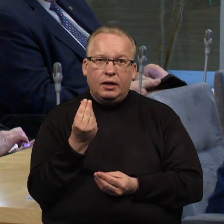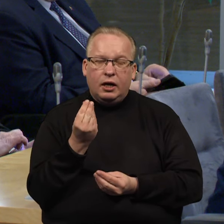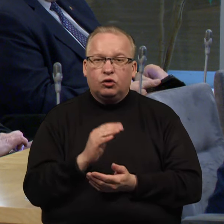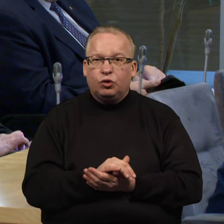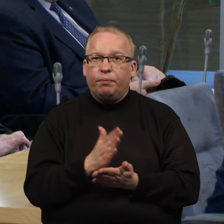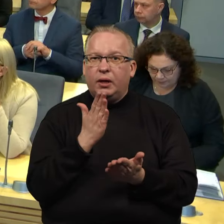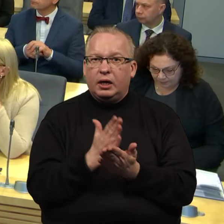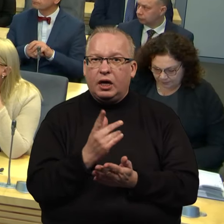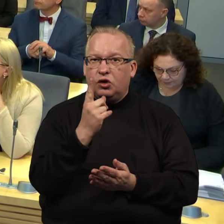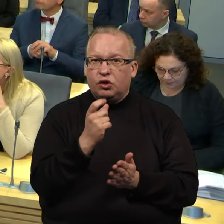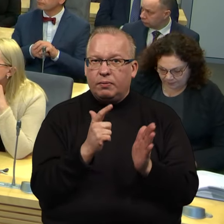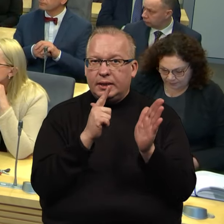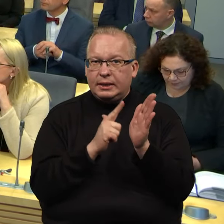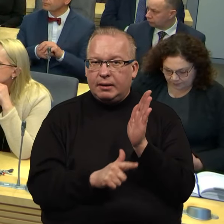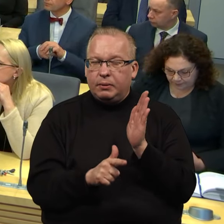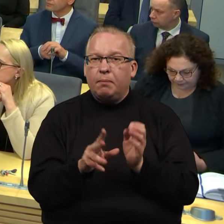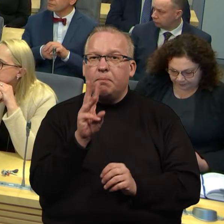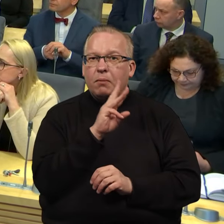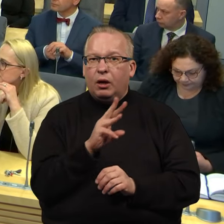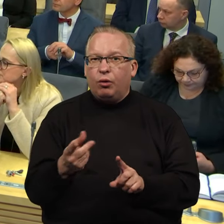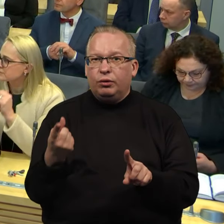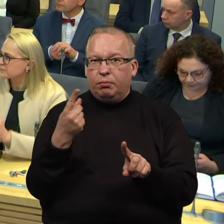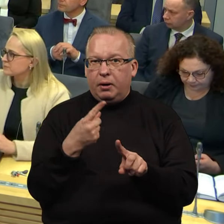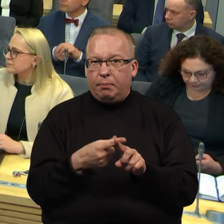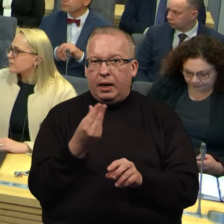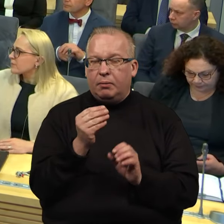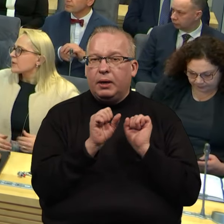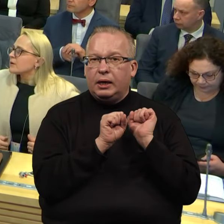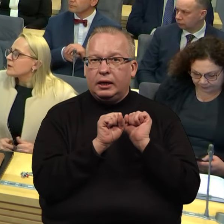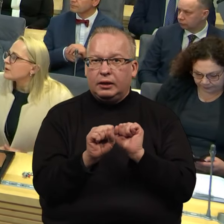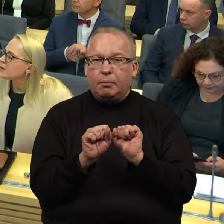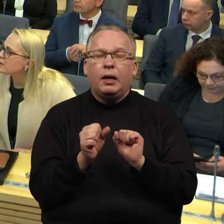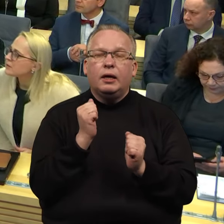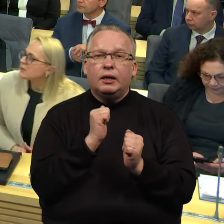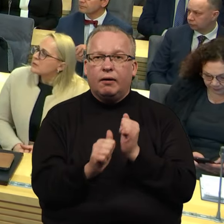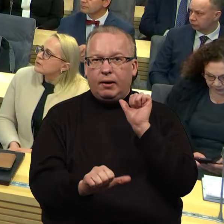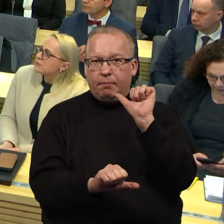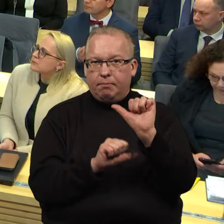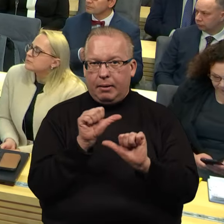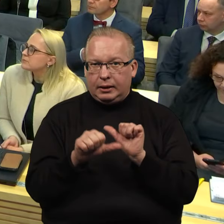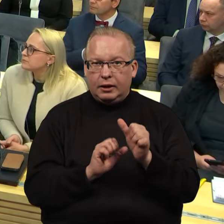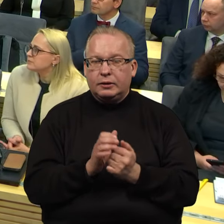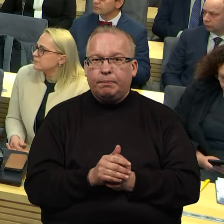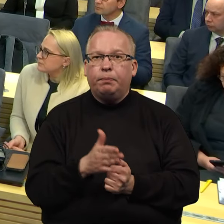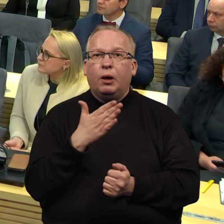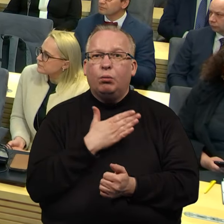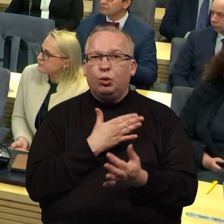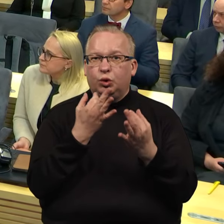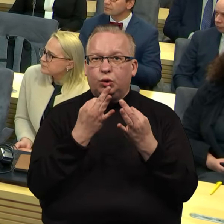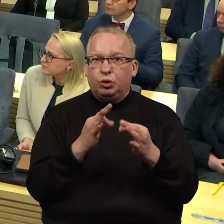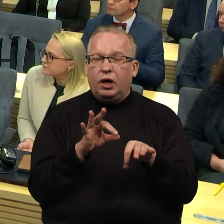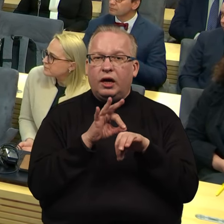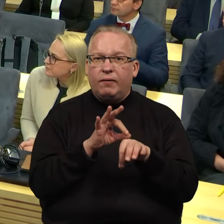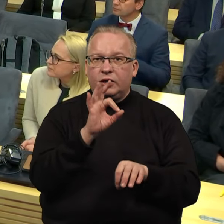apie 170 milijonų papildomų lėšų, gynibai kiekvienais metais. Todėl mūsų siūlymas įvesti 0